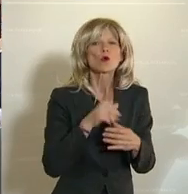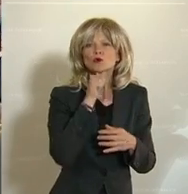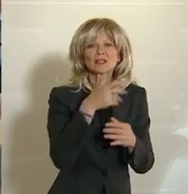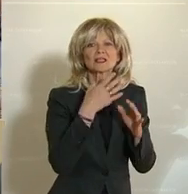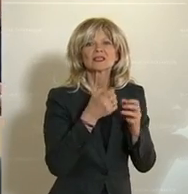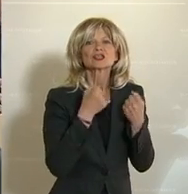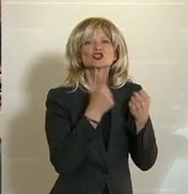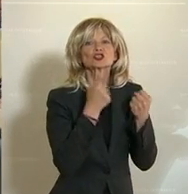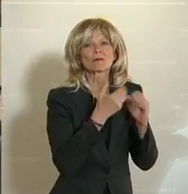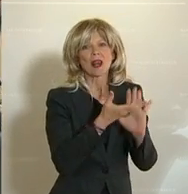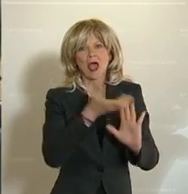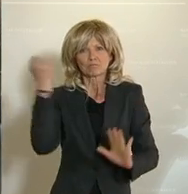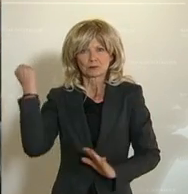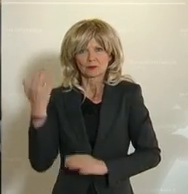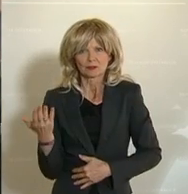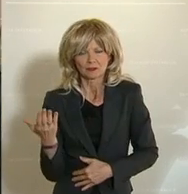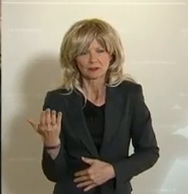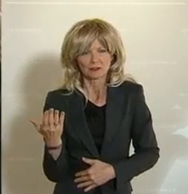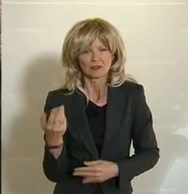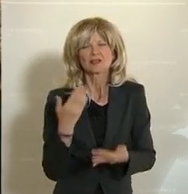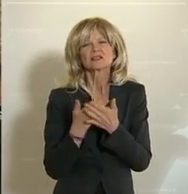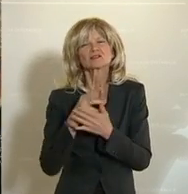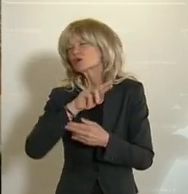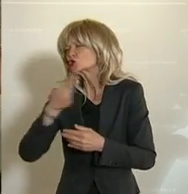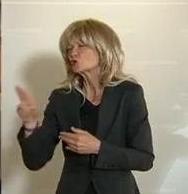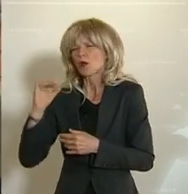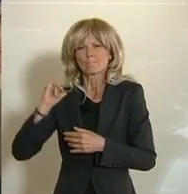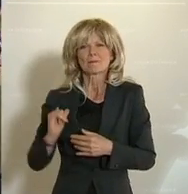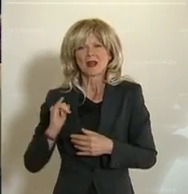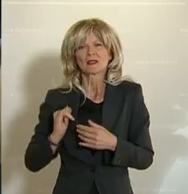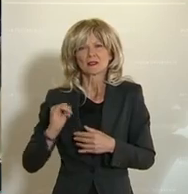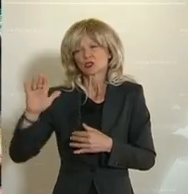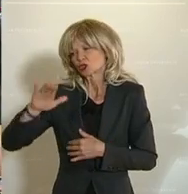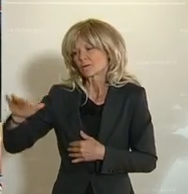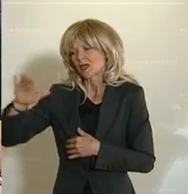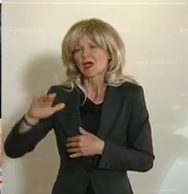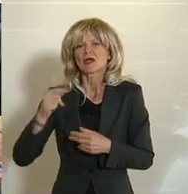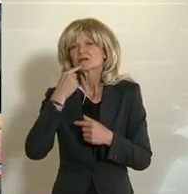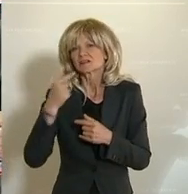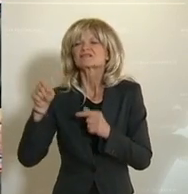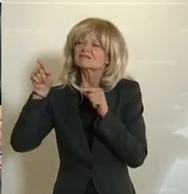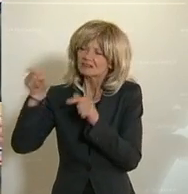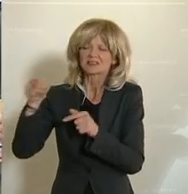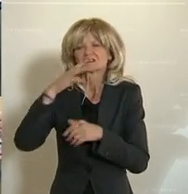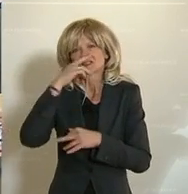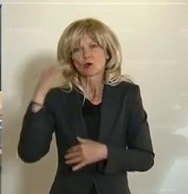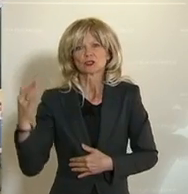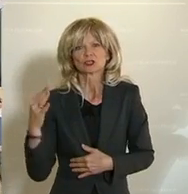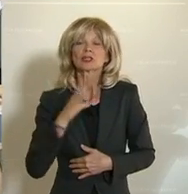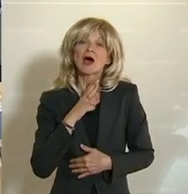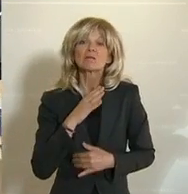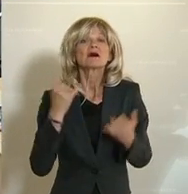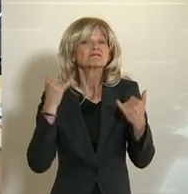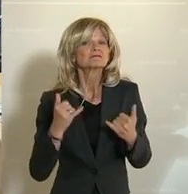Und daher hat man hier nur eben den militärischen Flügel als terroristische Einzelstufen eingestuft. Inzwischen sind aber die